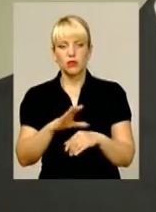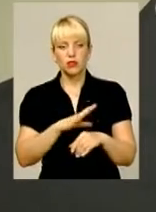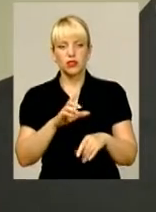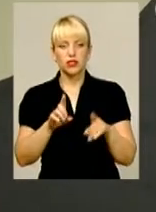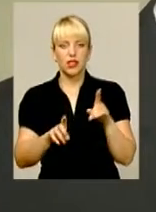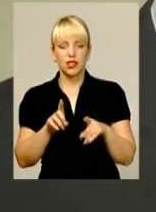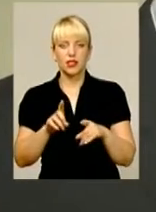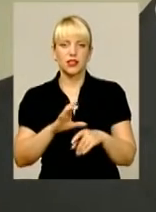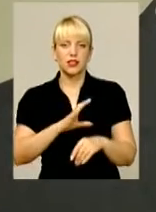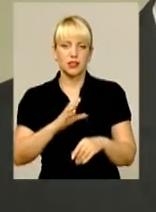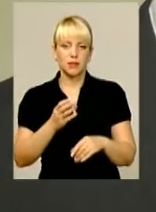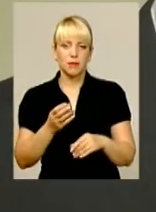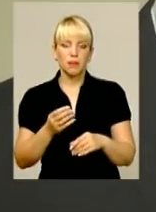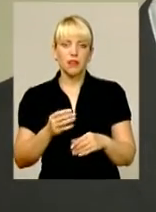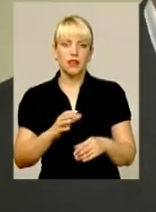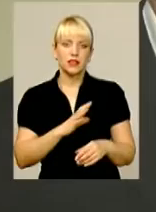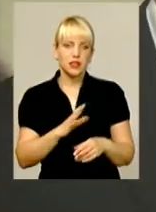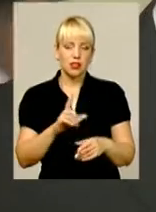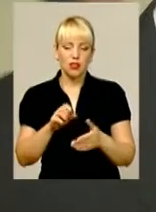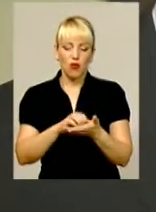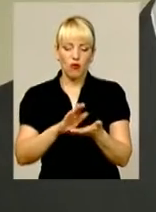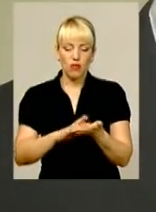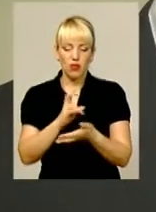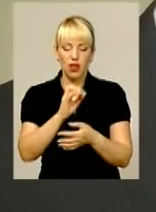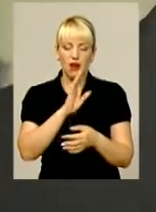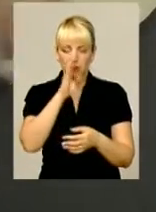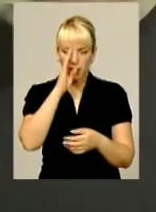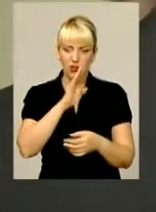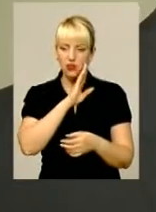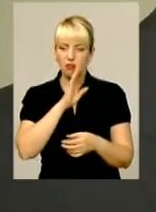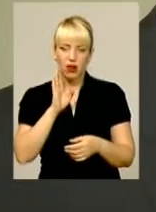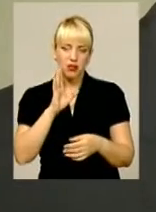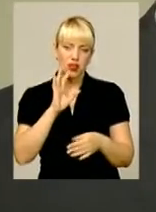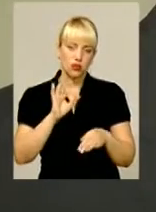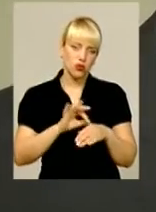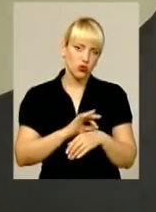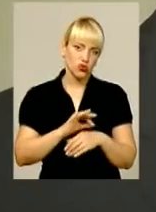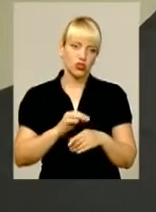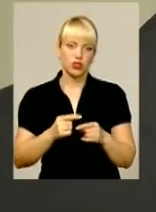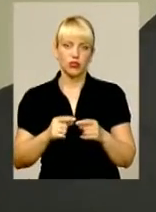остатки оформлені на батьку, на матері, на дружині, на батьках дружини.